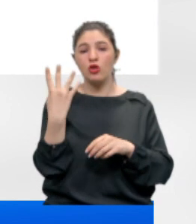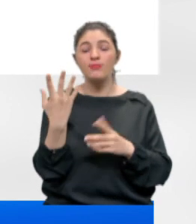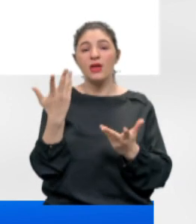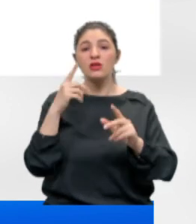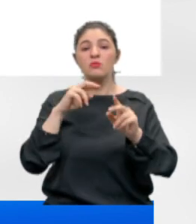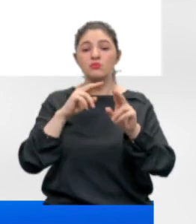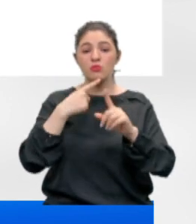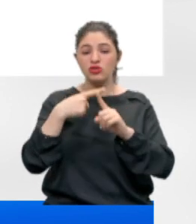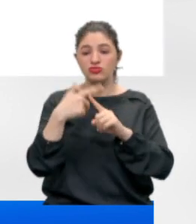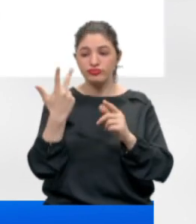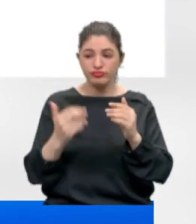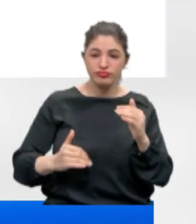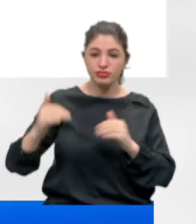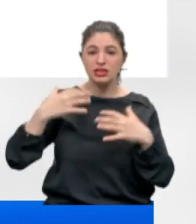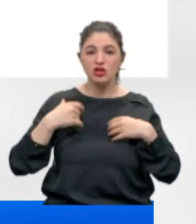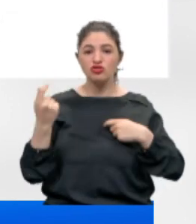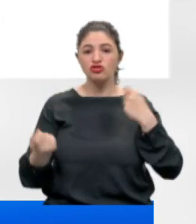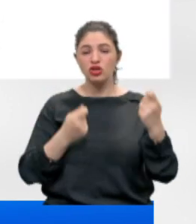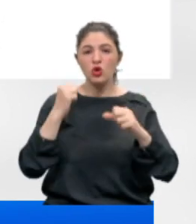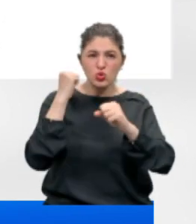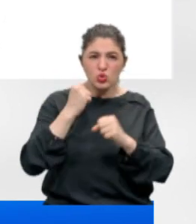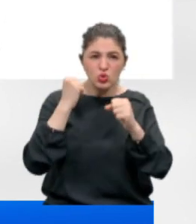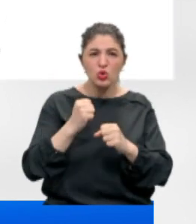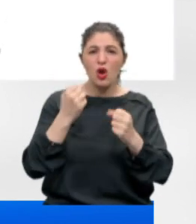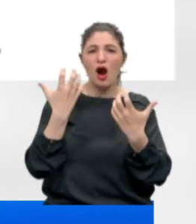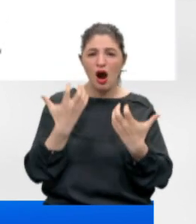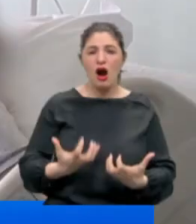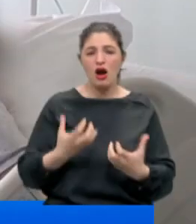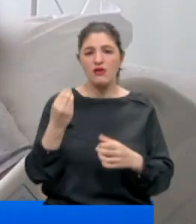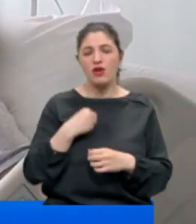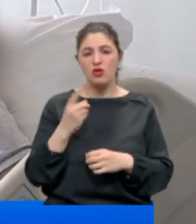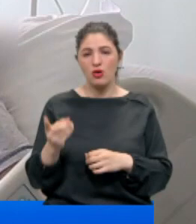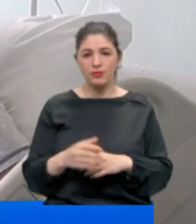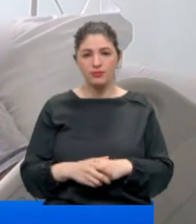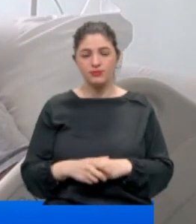Vaka sayılarının artışı sağlık çalışanlarımızın yükünü de oransal olarak artırıyor.